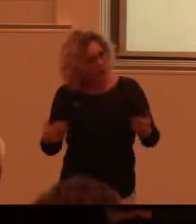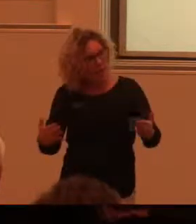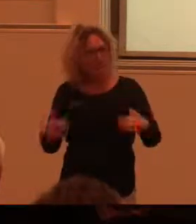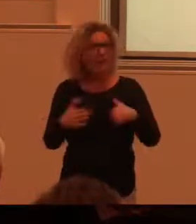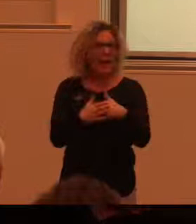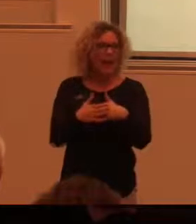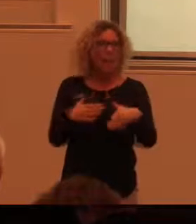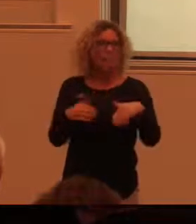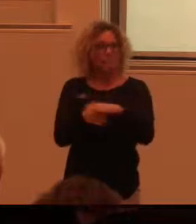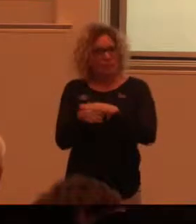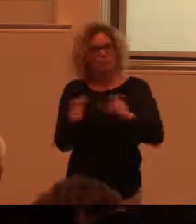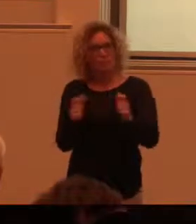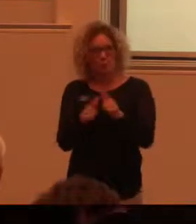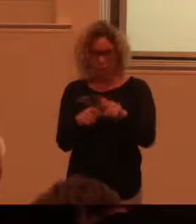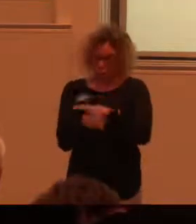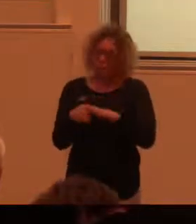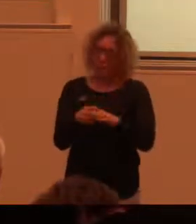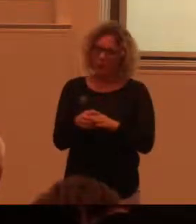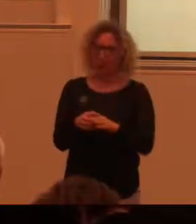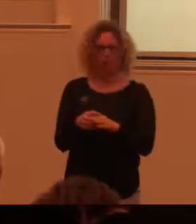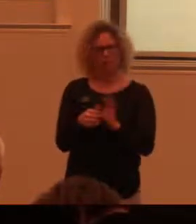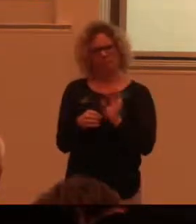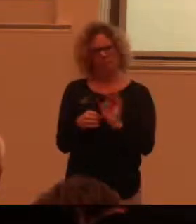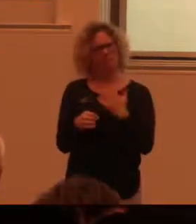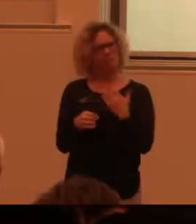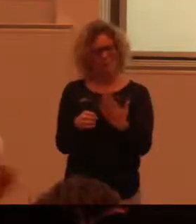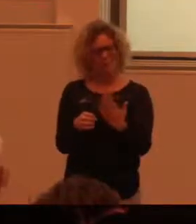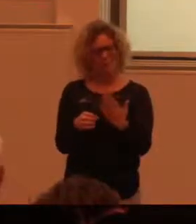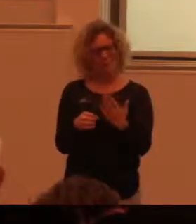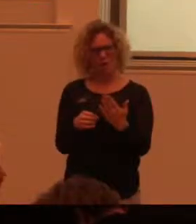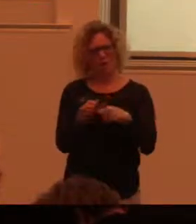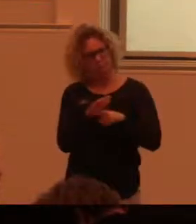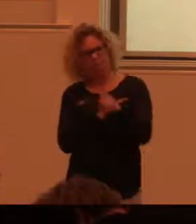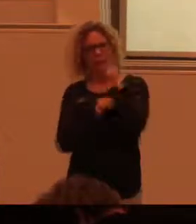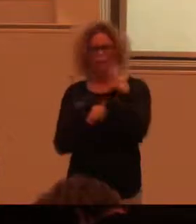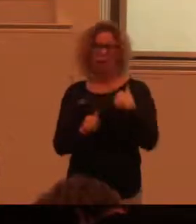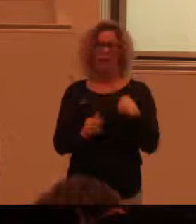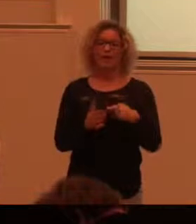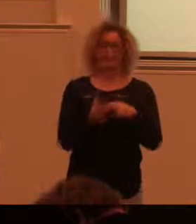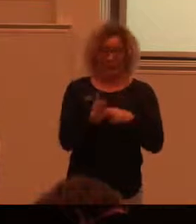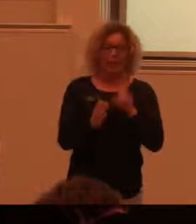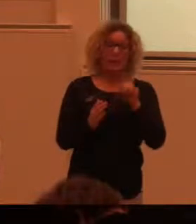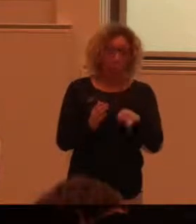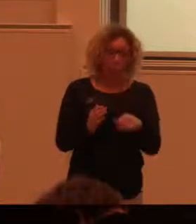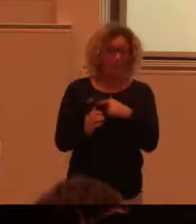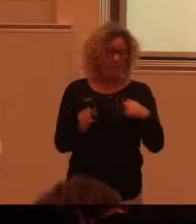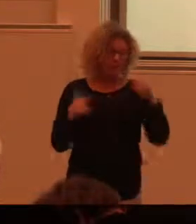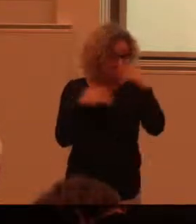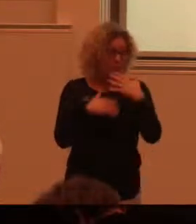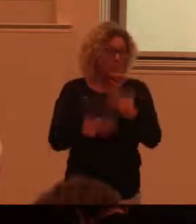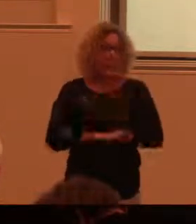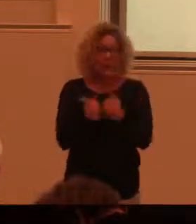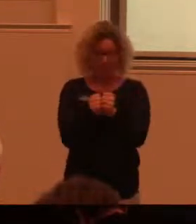hembygdsgårdar skulle kunna vara väldigt framgångsrikt. För allt om man ska fundera på bra